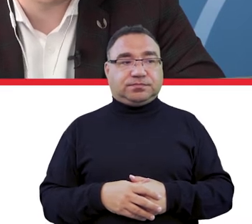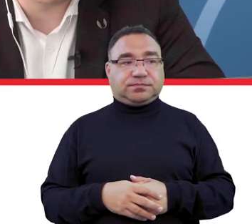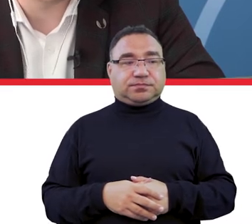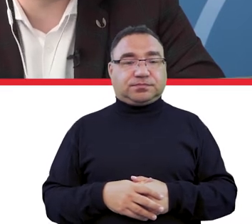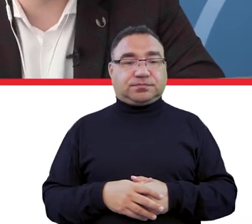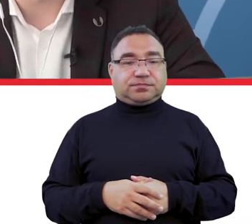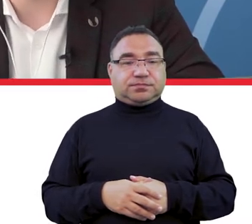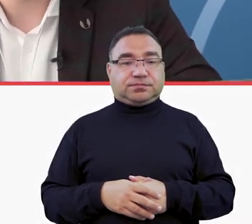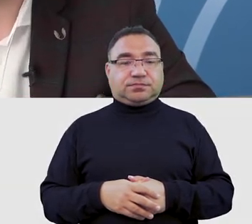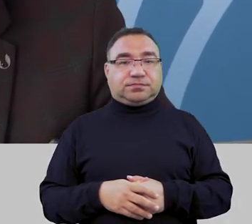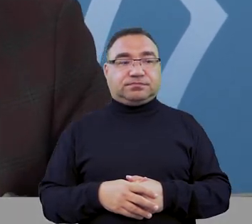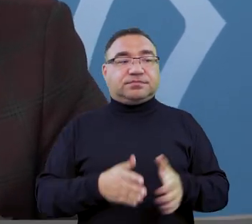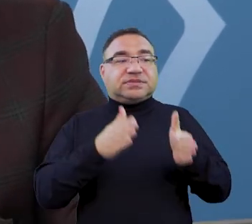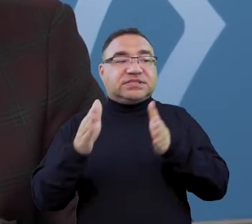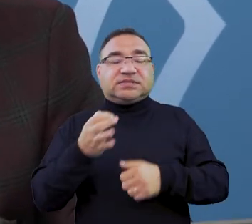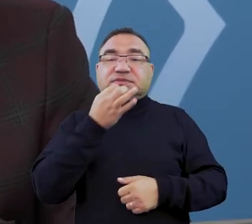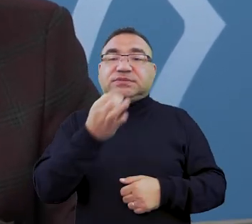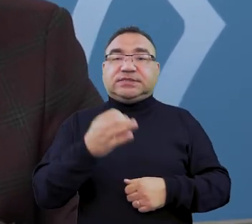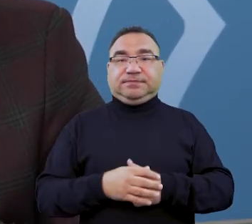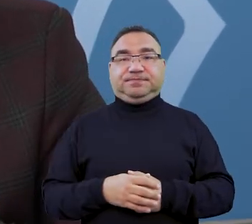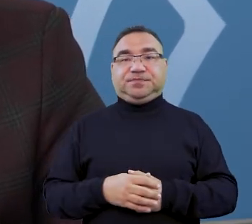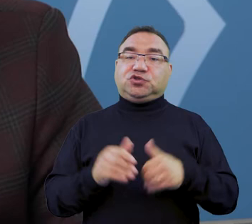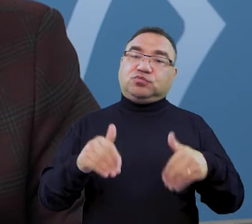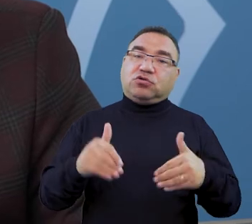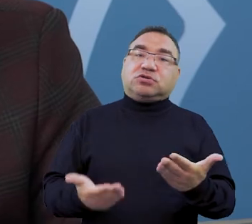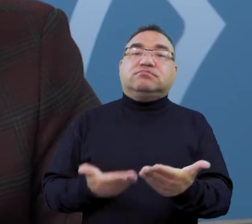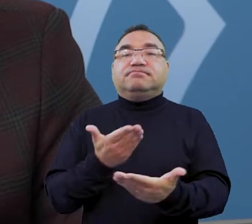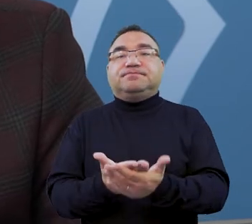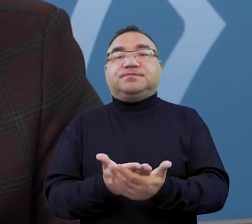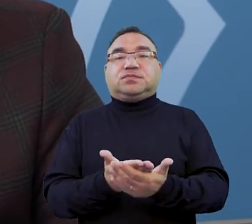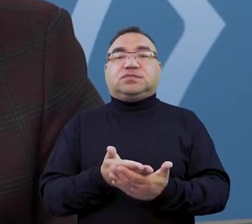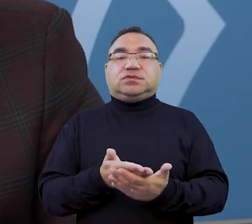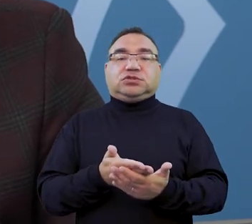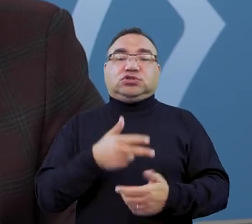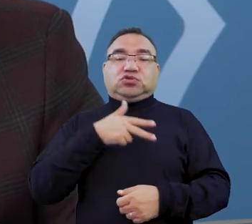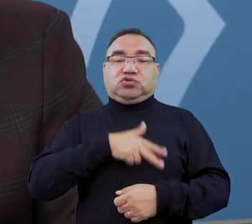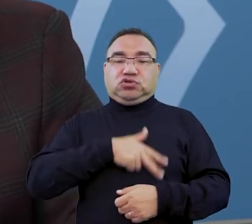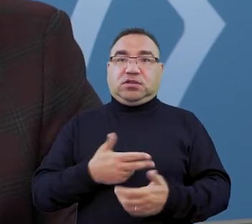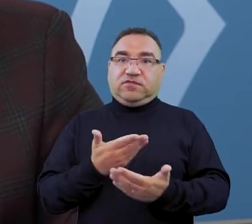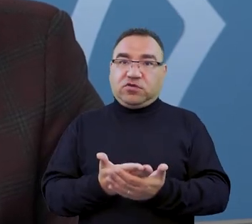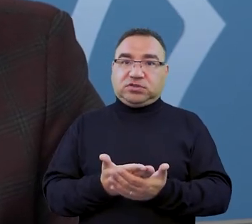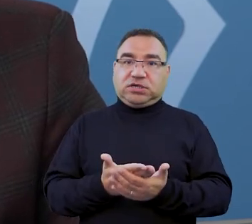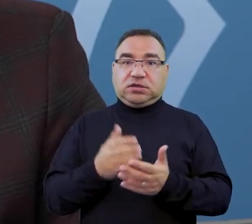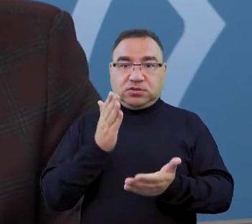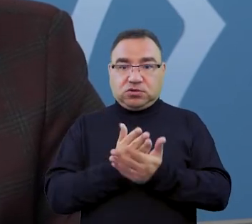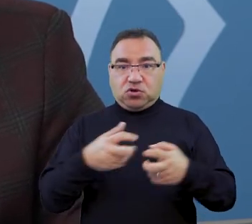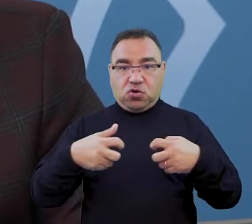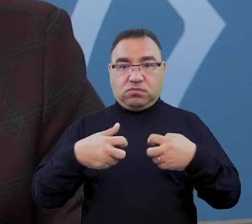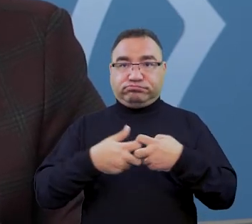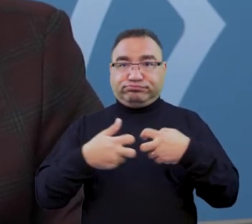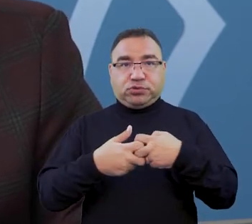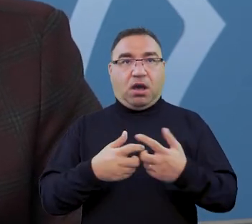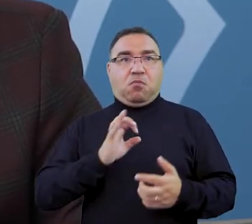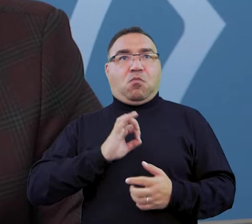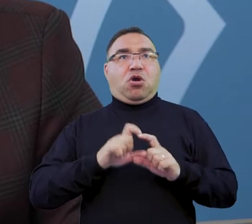zwrócimy. Kolejne pytanie. Czy jest możliwość składania wniosku o stypendium socjalne w sposób zdalny? Jeśli tak, to czemu na mojej uczelni to nie działa?